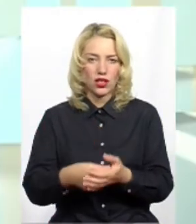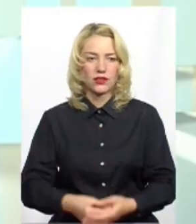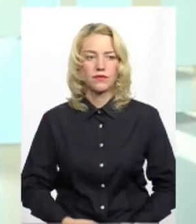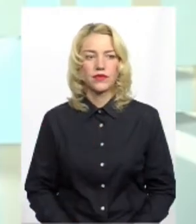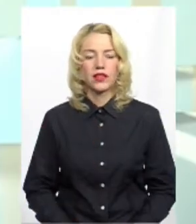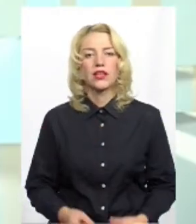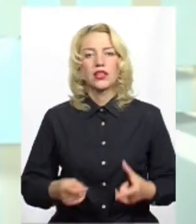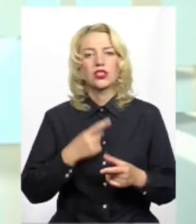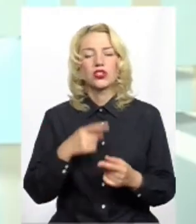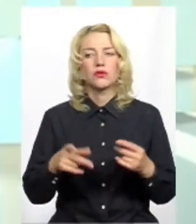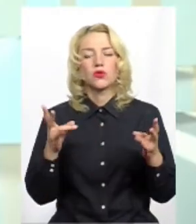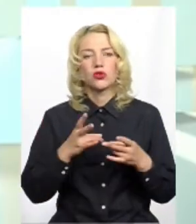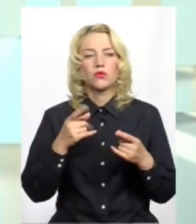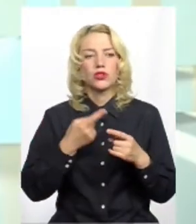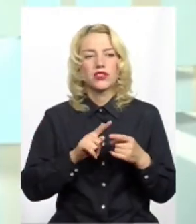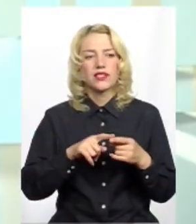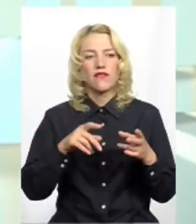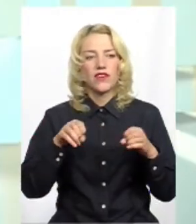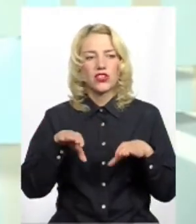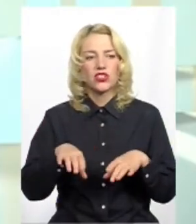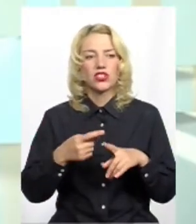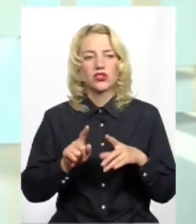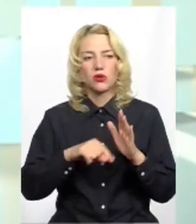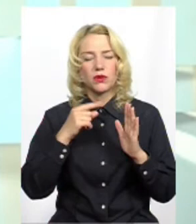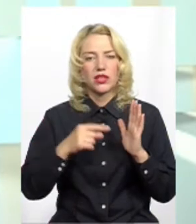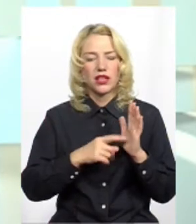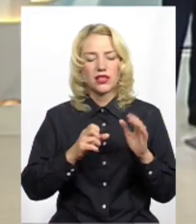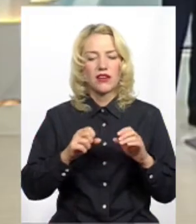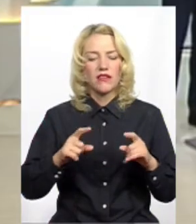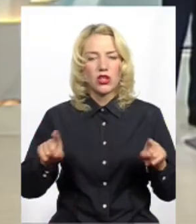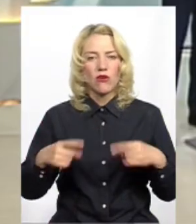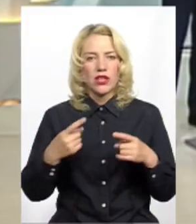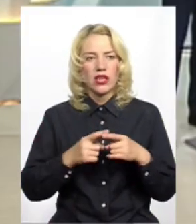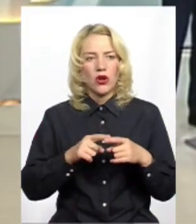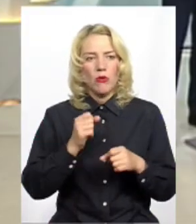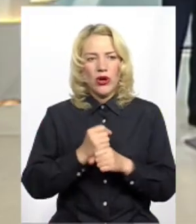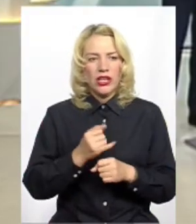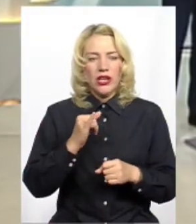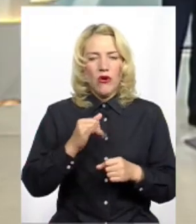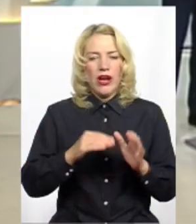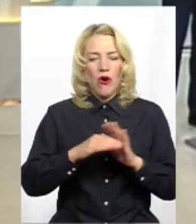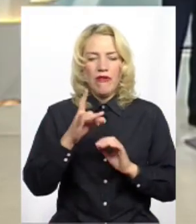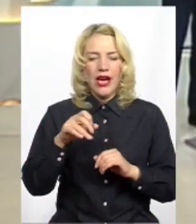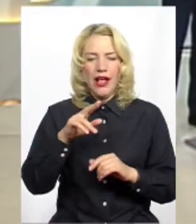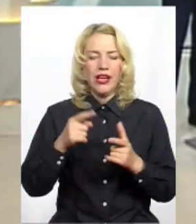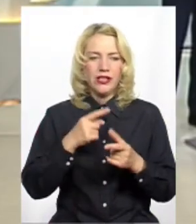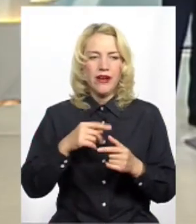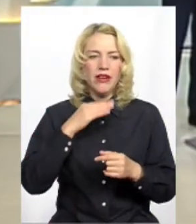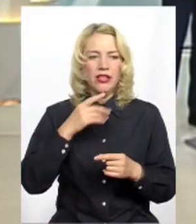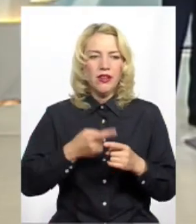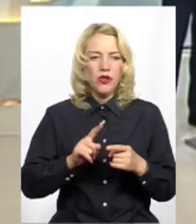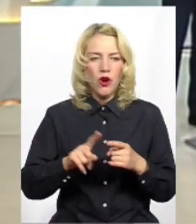Скажіть, чи потребує це, як Ви вважаєте, вирішення цього питання, відновлення роботи якихось певних кроків у Верховній Раді? Чи вистачить того, щоб